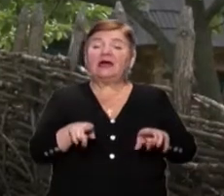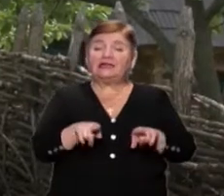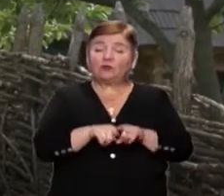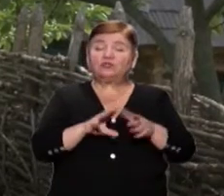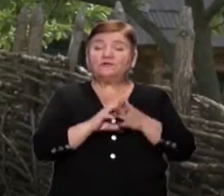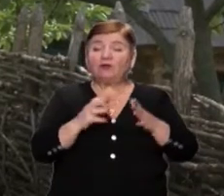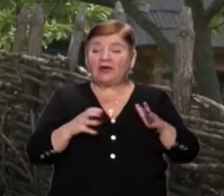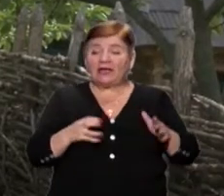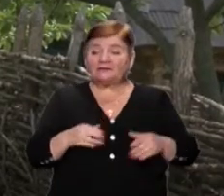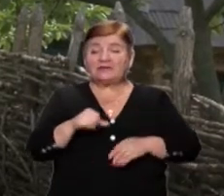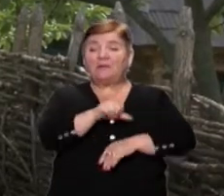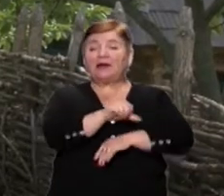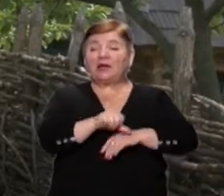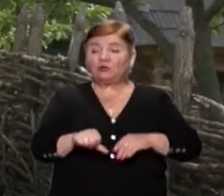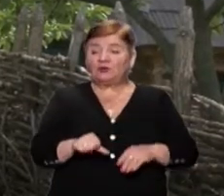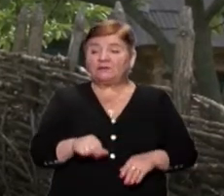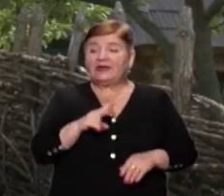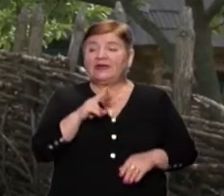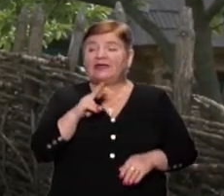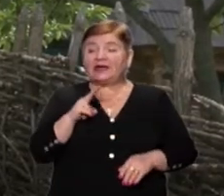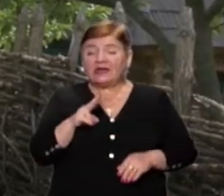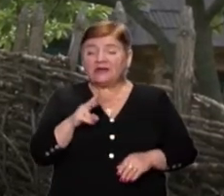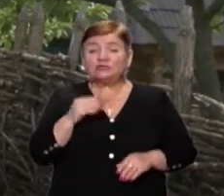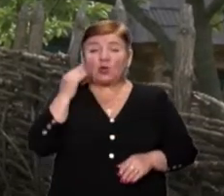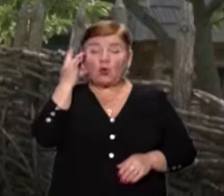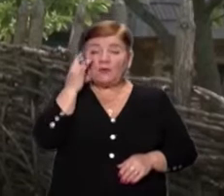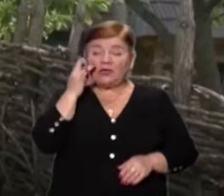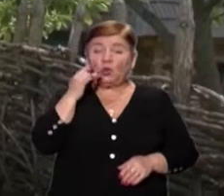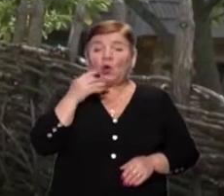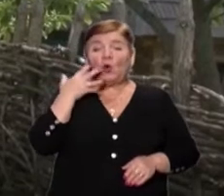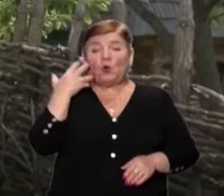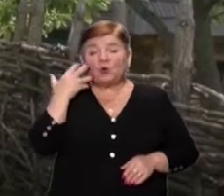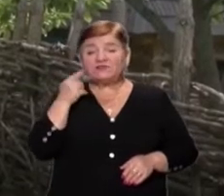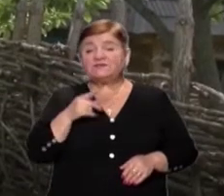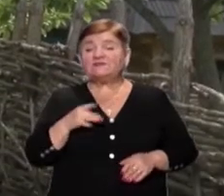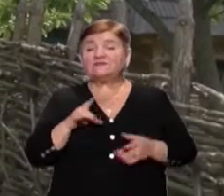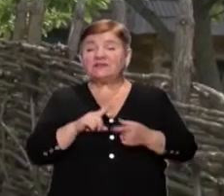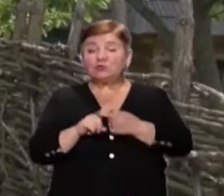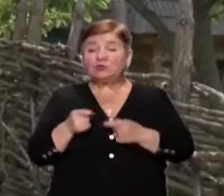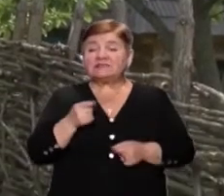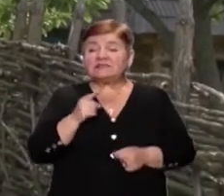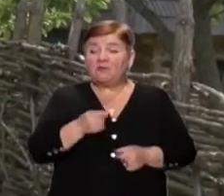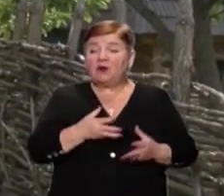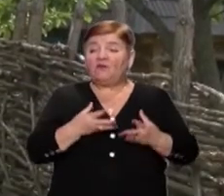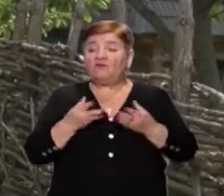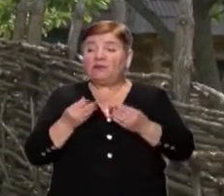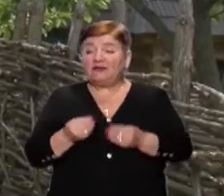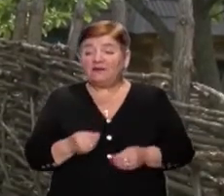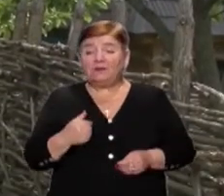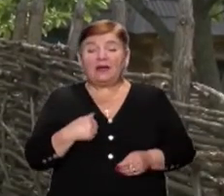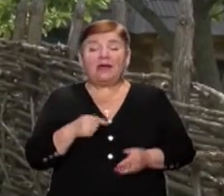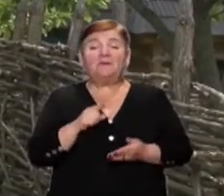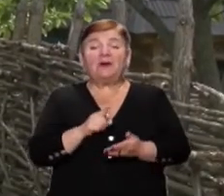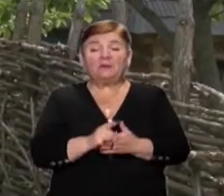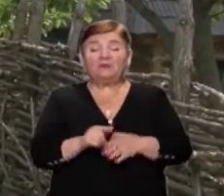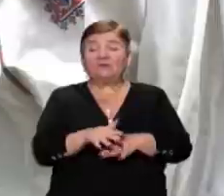це прикордонний регіон, який межує із Румунією, Угорщиною. У зв'язку з цим відповідні впливи єнотнічні маємо і